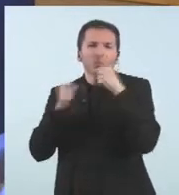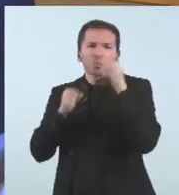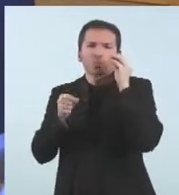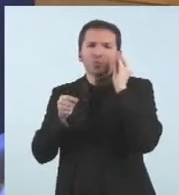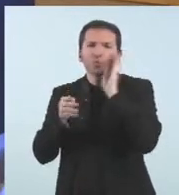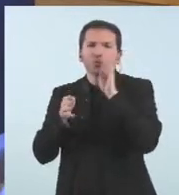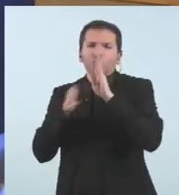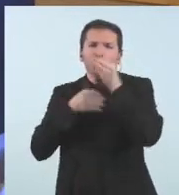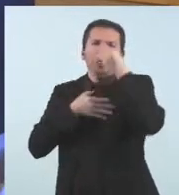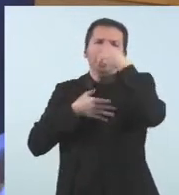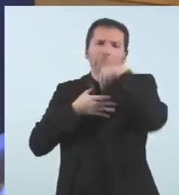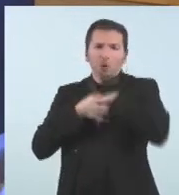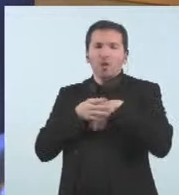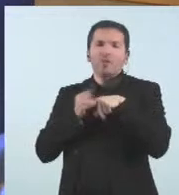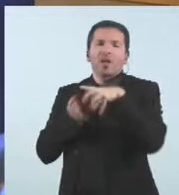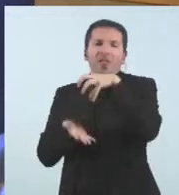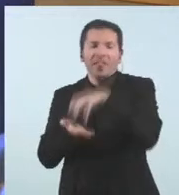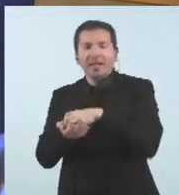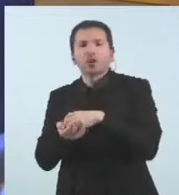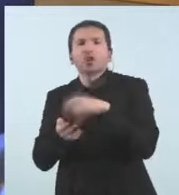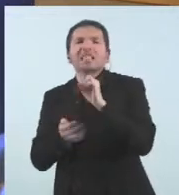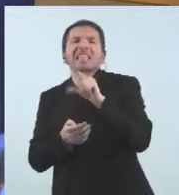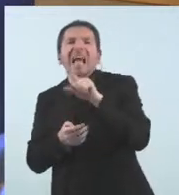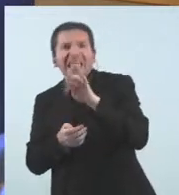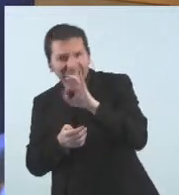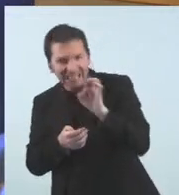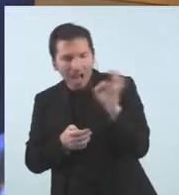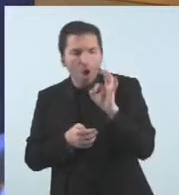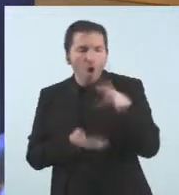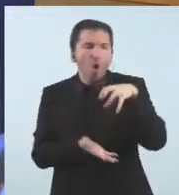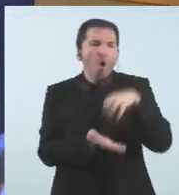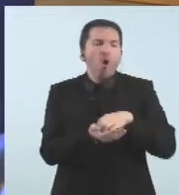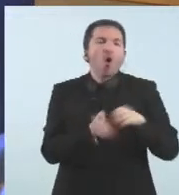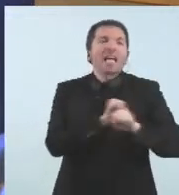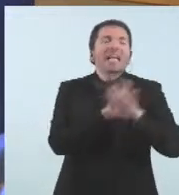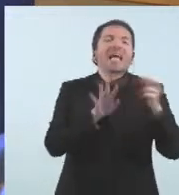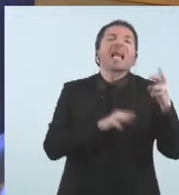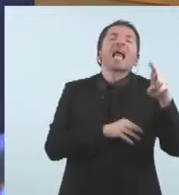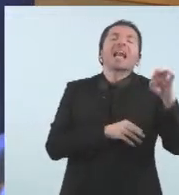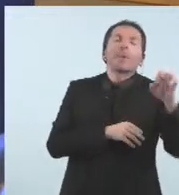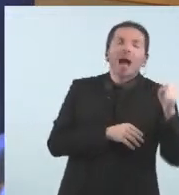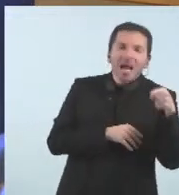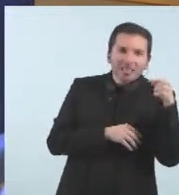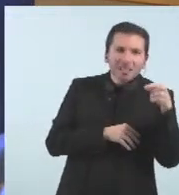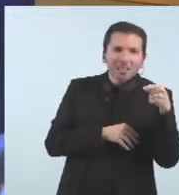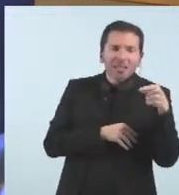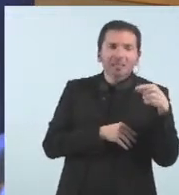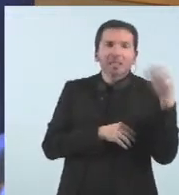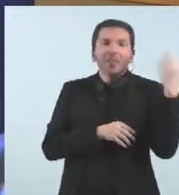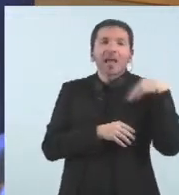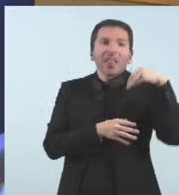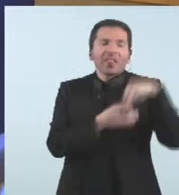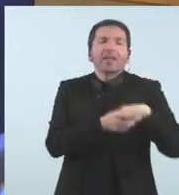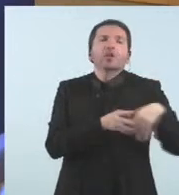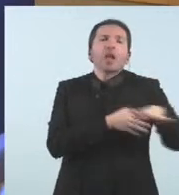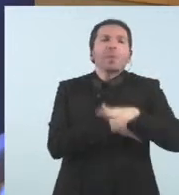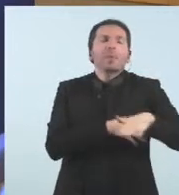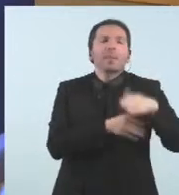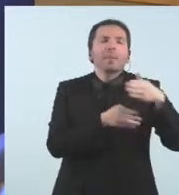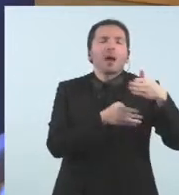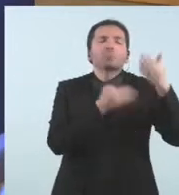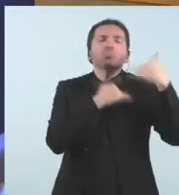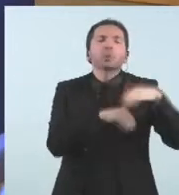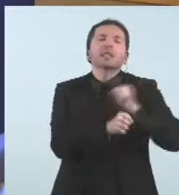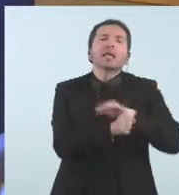'ls preveu trasllar també com ha passat en altres episodis a la planta Covid del Cedra i després s'hi pot acabar de